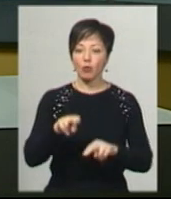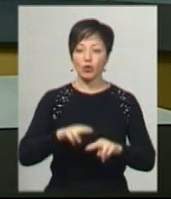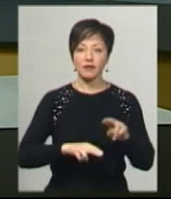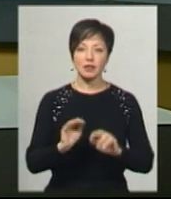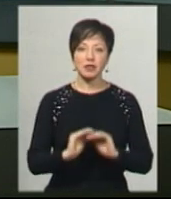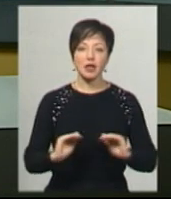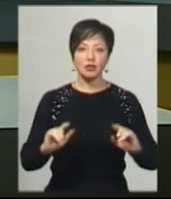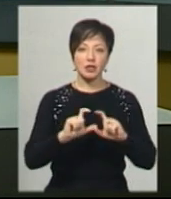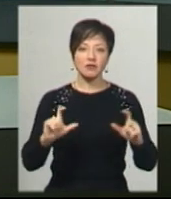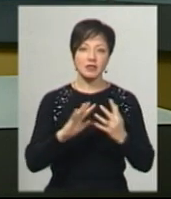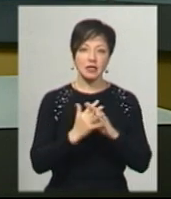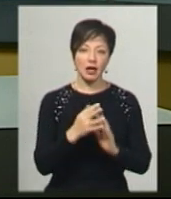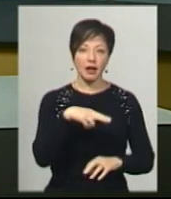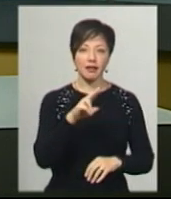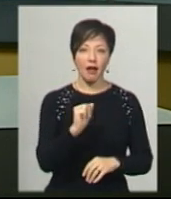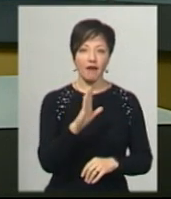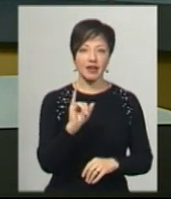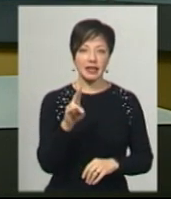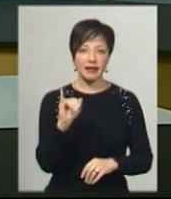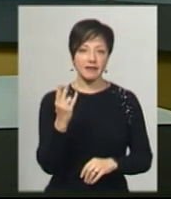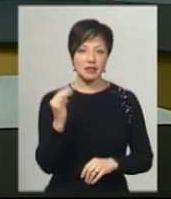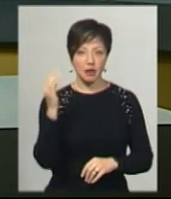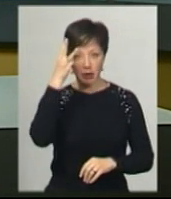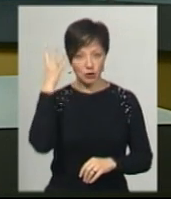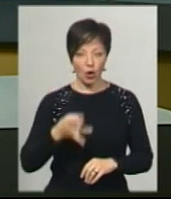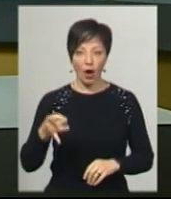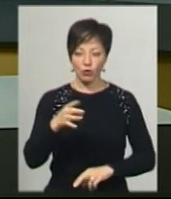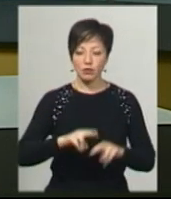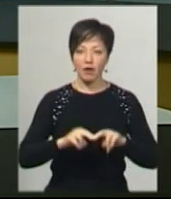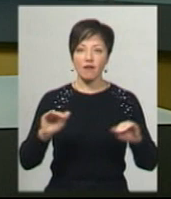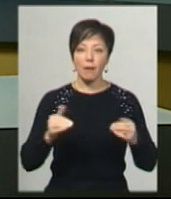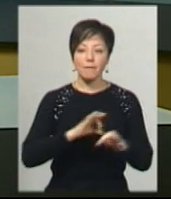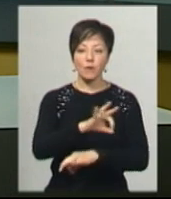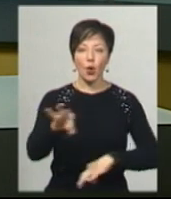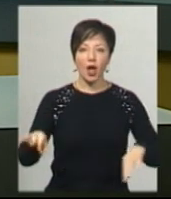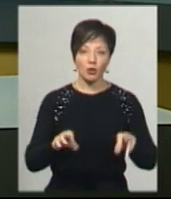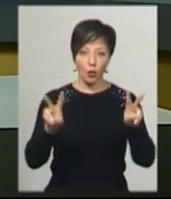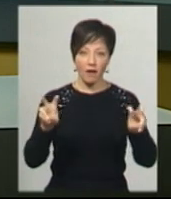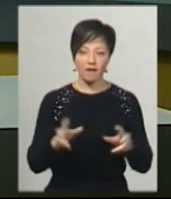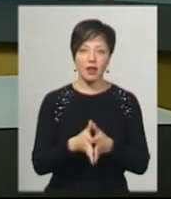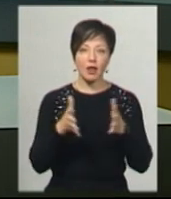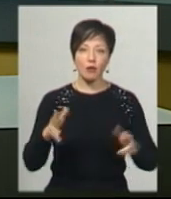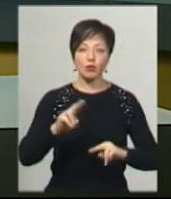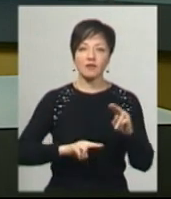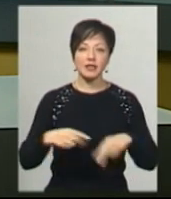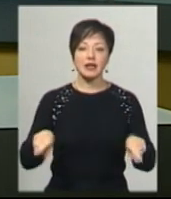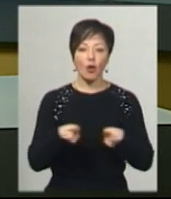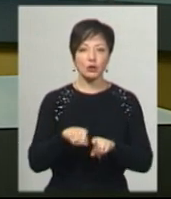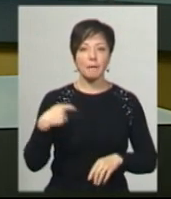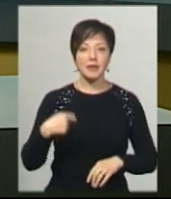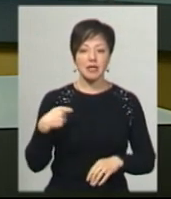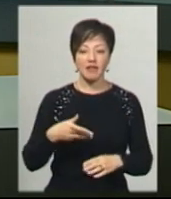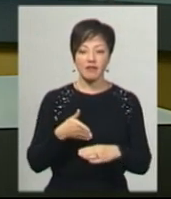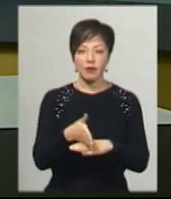дитячого садочку у селі Давидківці Хмельницького району. Його зводять в рамках проєкту «Велике будівництво». Також президент відвідав